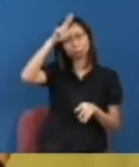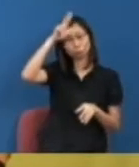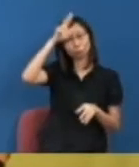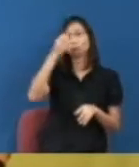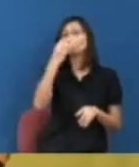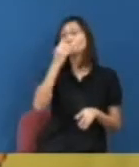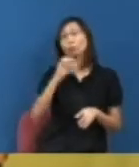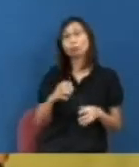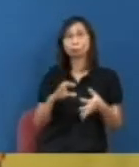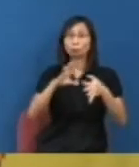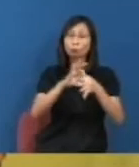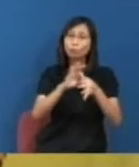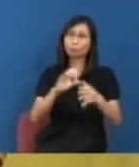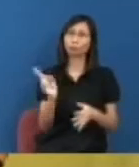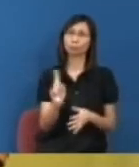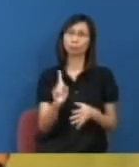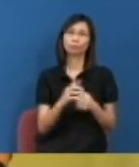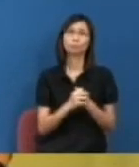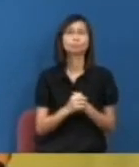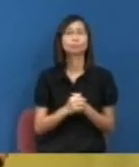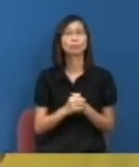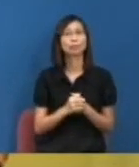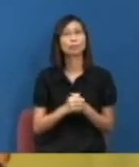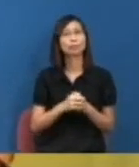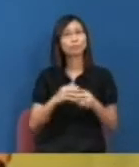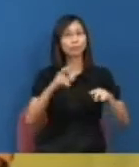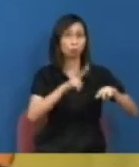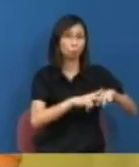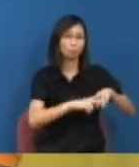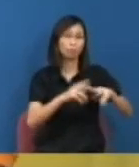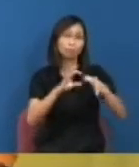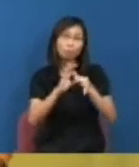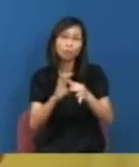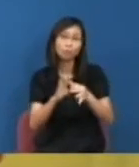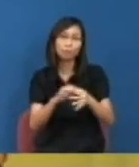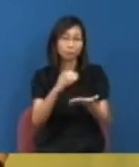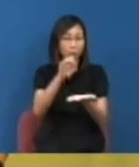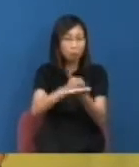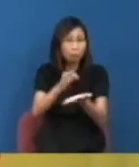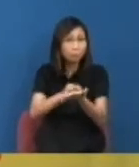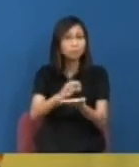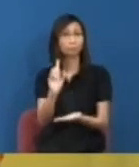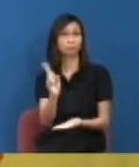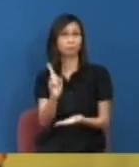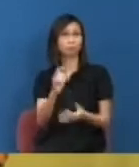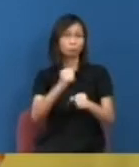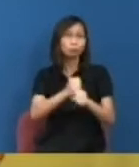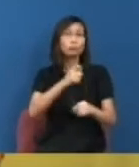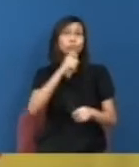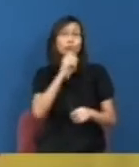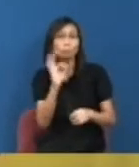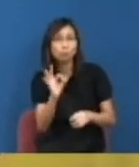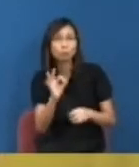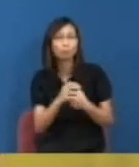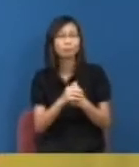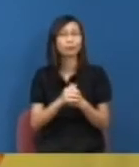這間大學怎樣重新定位自己在香港在國家甚至在全球那位置可能其實是完全沒有做到但是因為